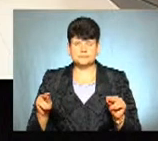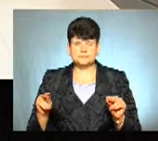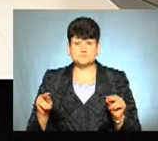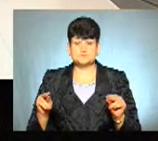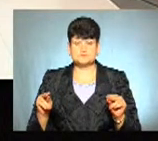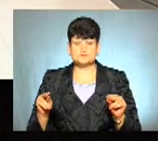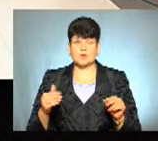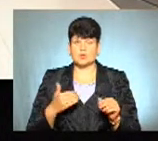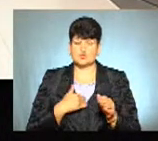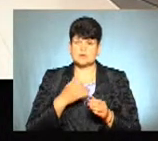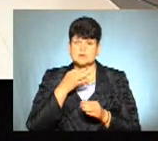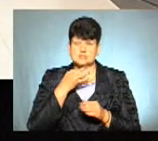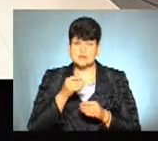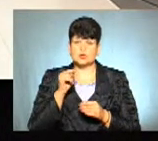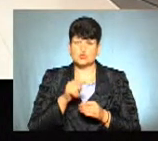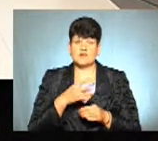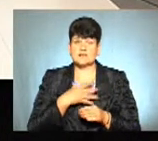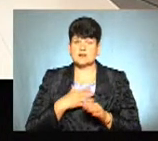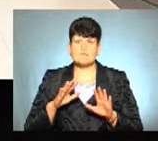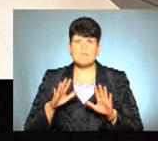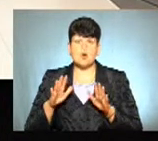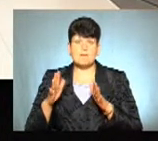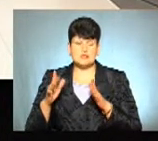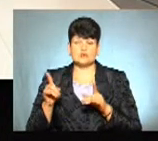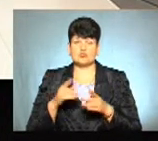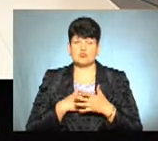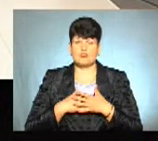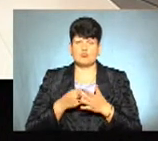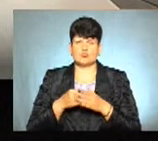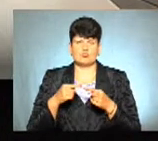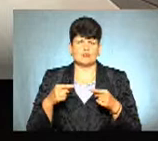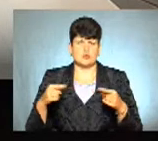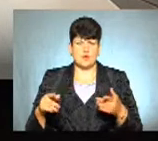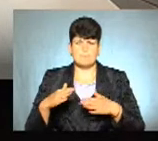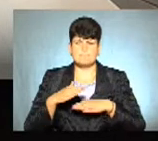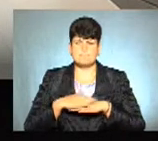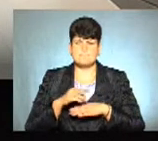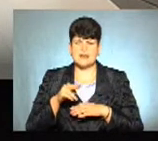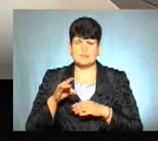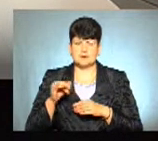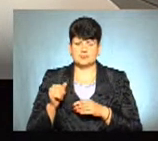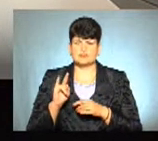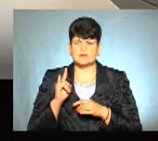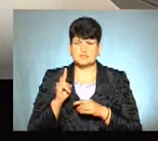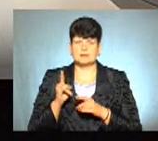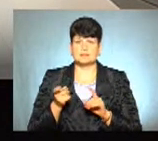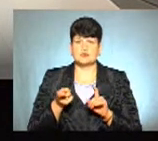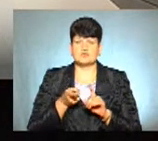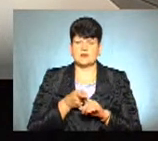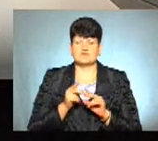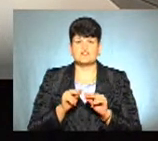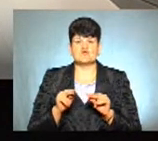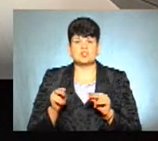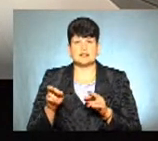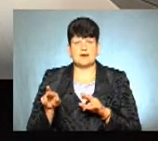Хочу зазначити і той важливий момент, що любов до будь-якого предмету в дитини прививається від вчителя.